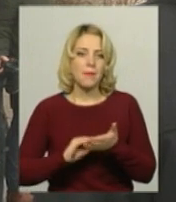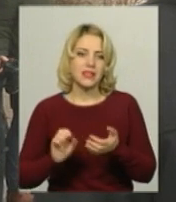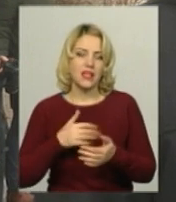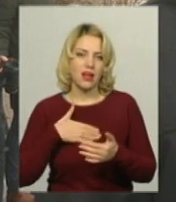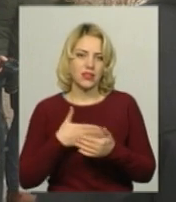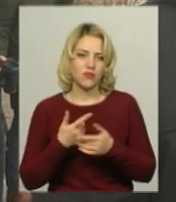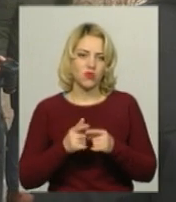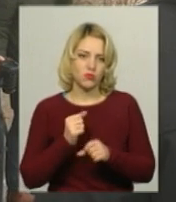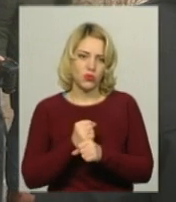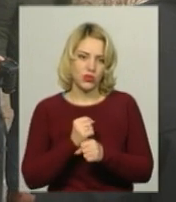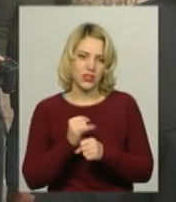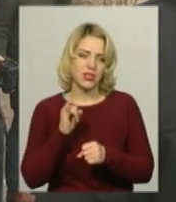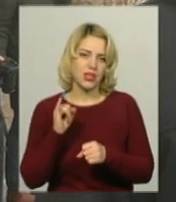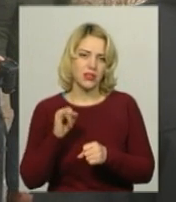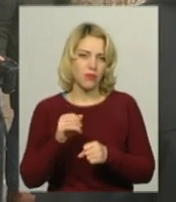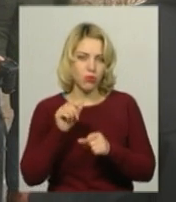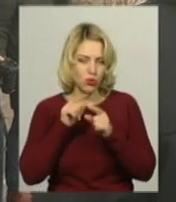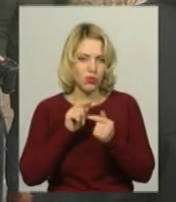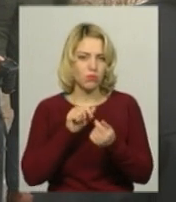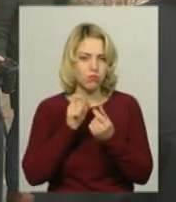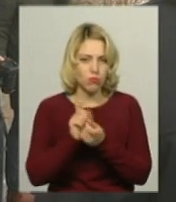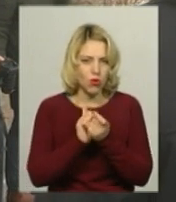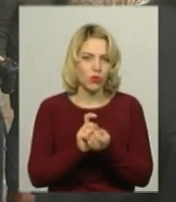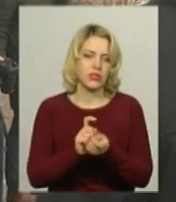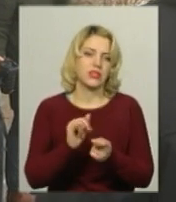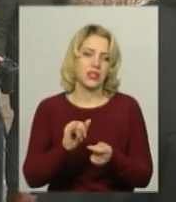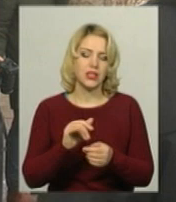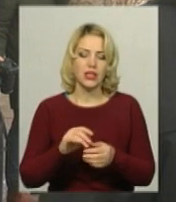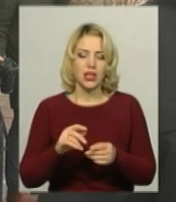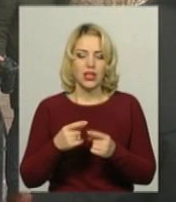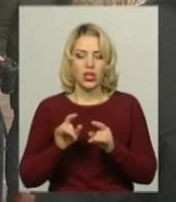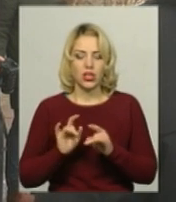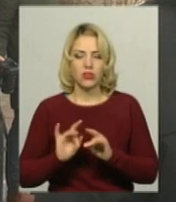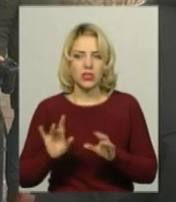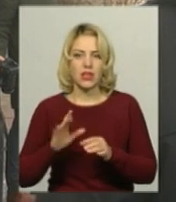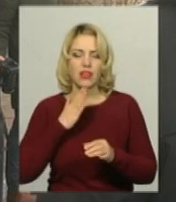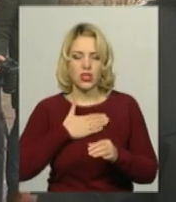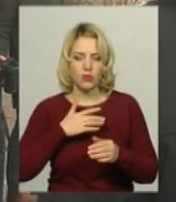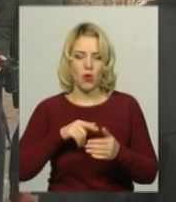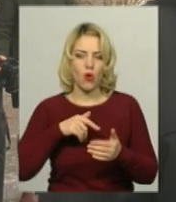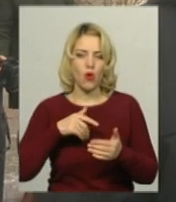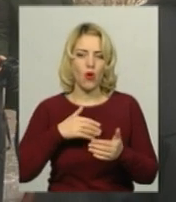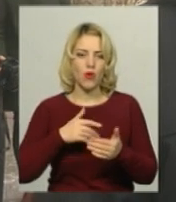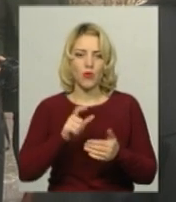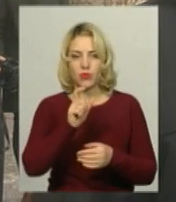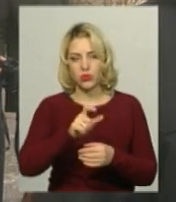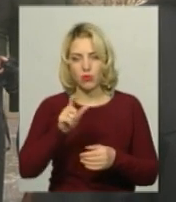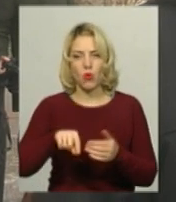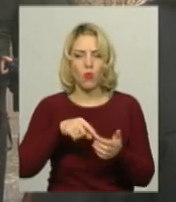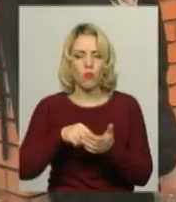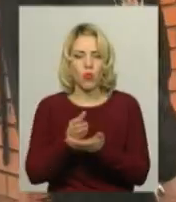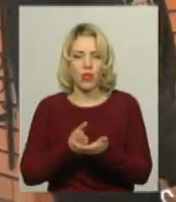донести до наших комунальників в містах Хмельницького, що теж активно з цим боротися і звертати на це